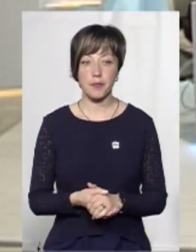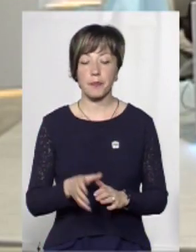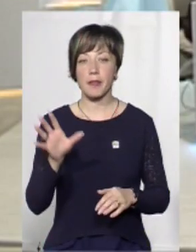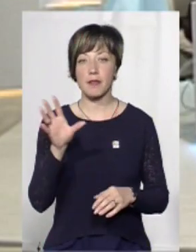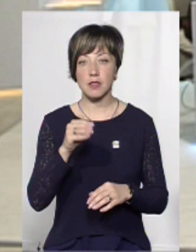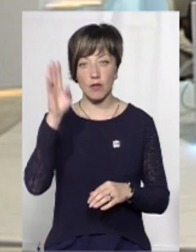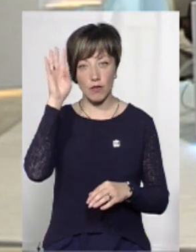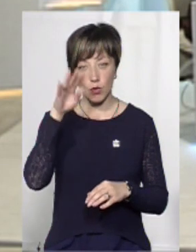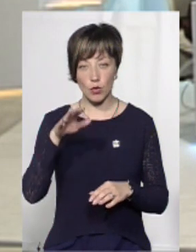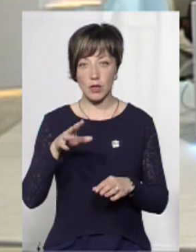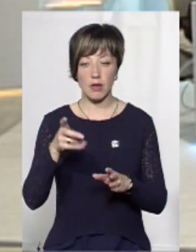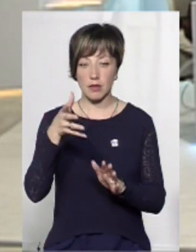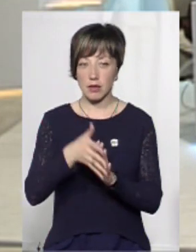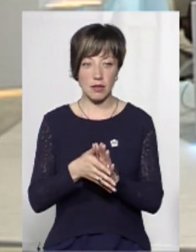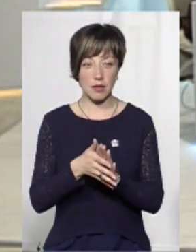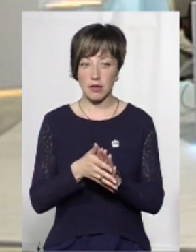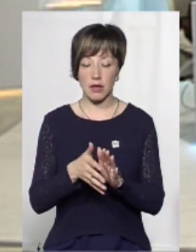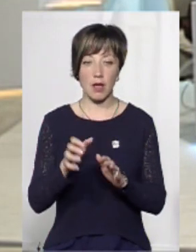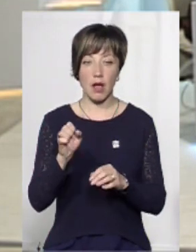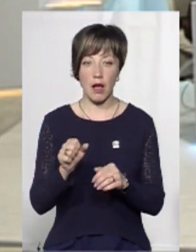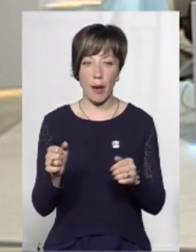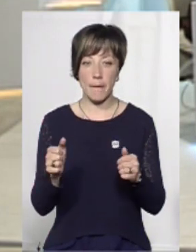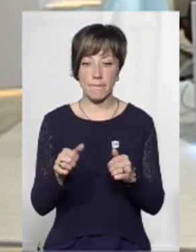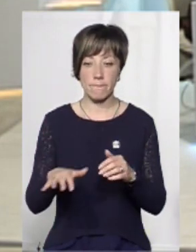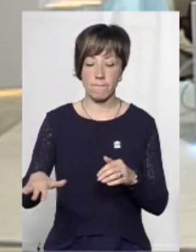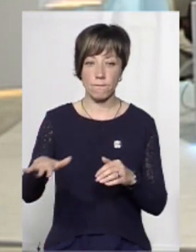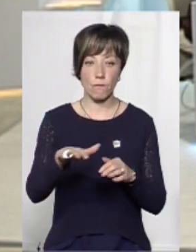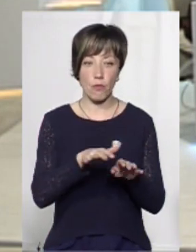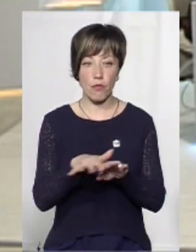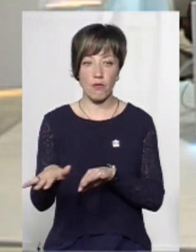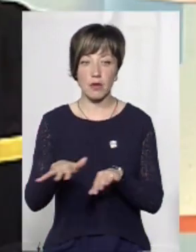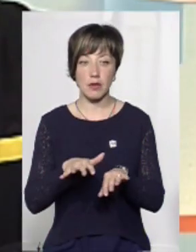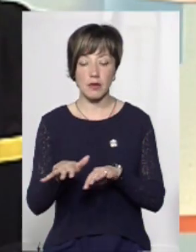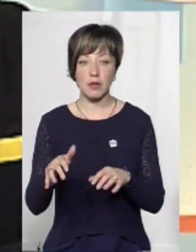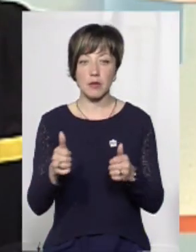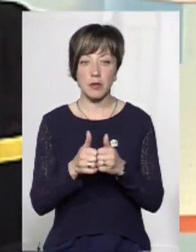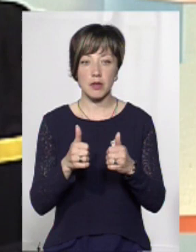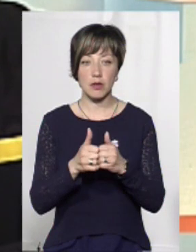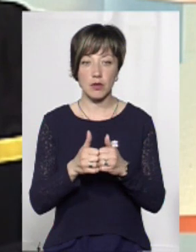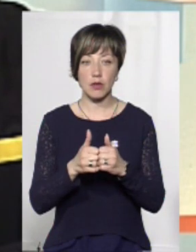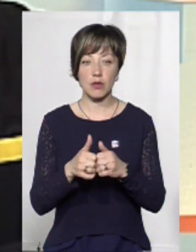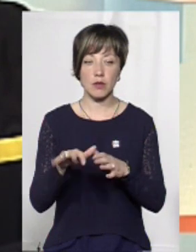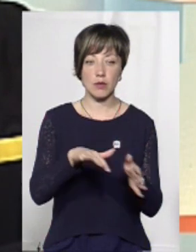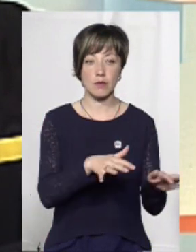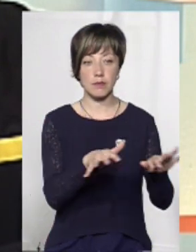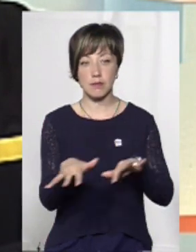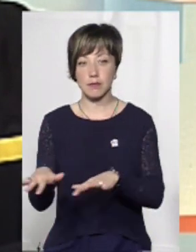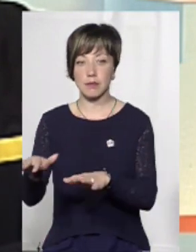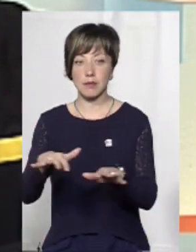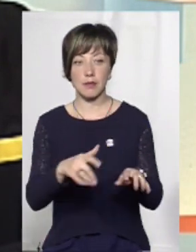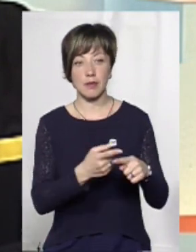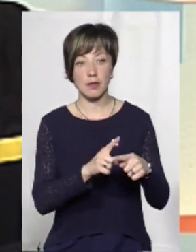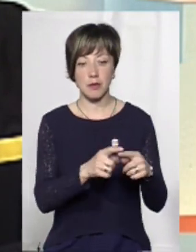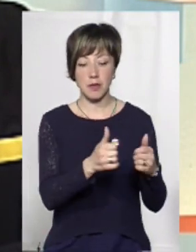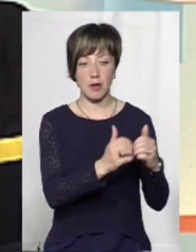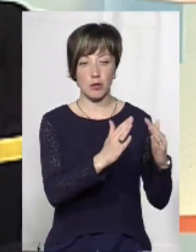Всі ті води відводяться не в ливневку, не в ливнівку, а поверхневим методом. З прибудинкової на прибудинкову, з прибудинкової